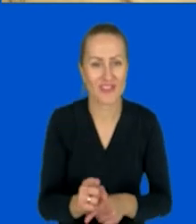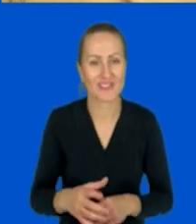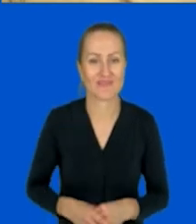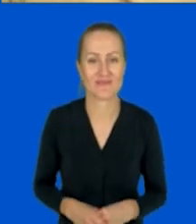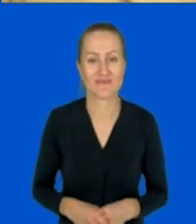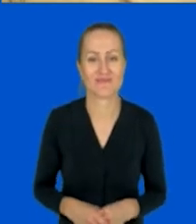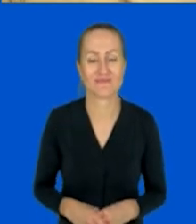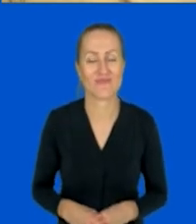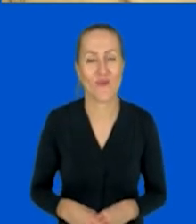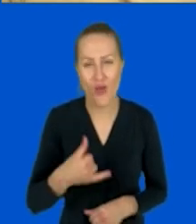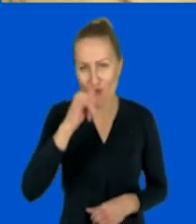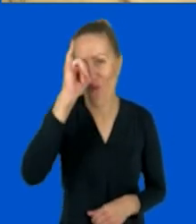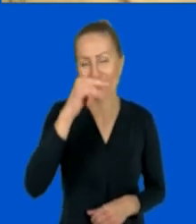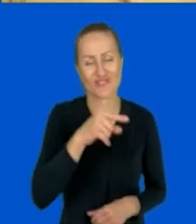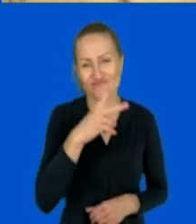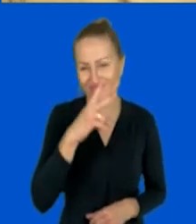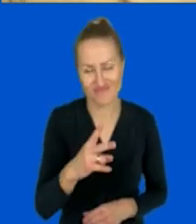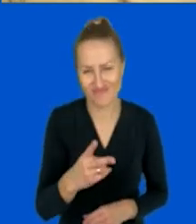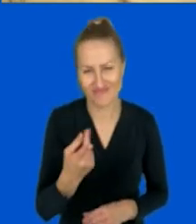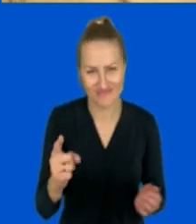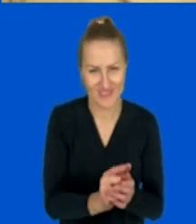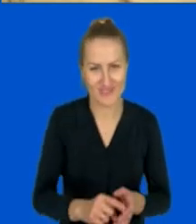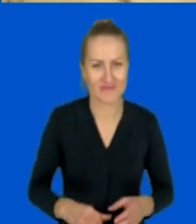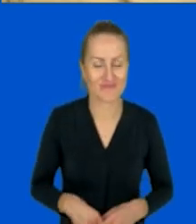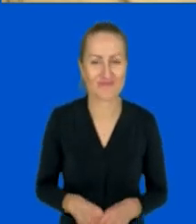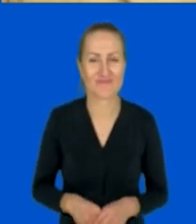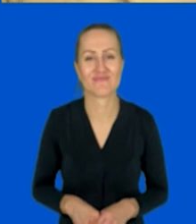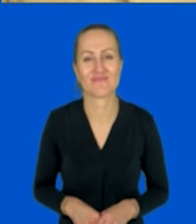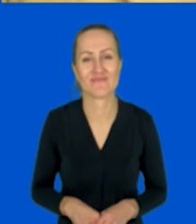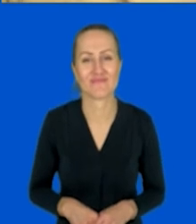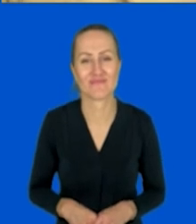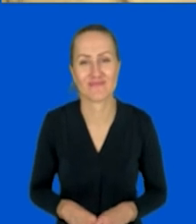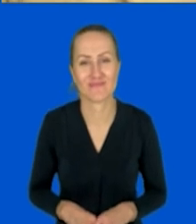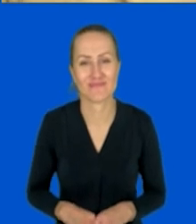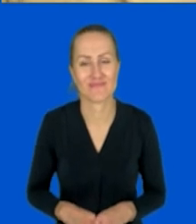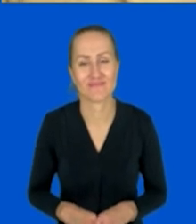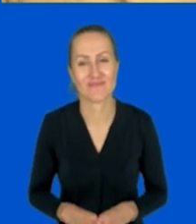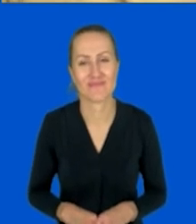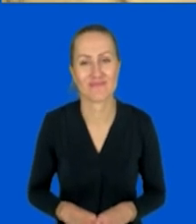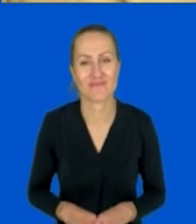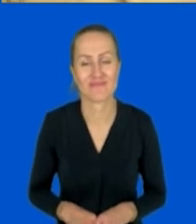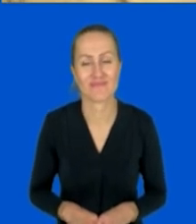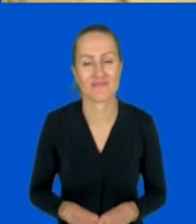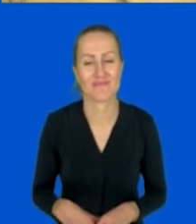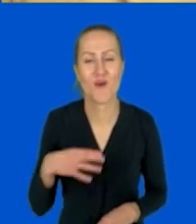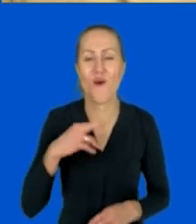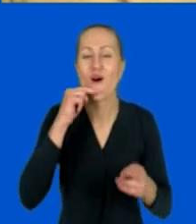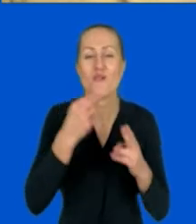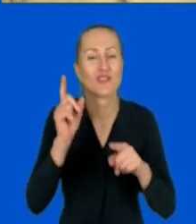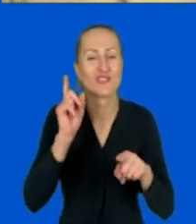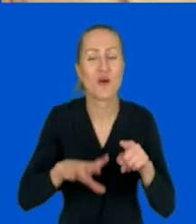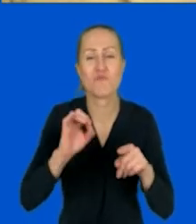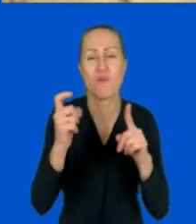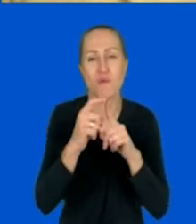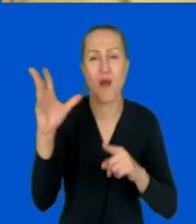No, soroczcom coś się nie powiodło. Odpowiedź była chyba błędna, bo spasowały się im